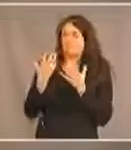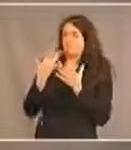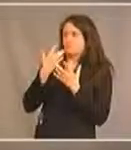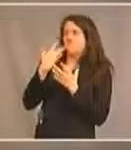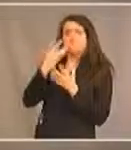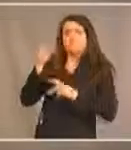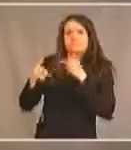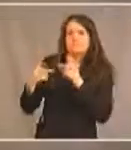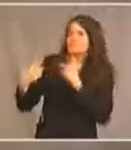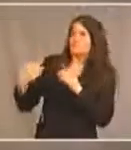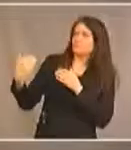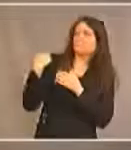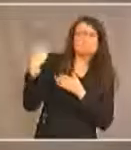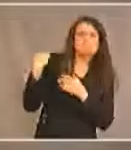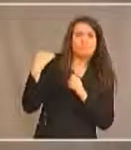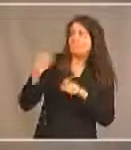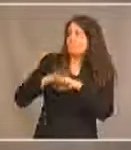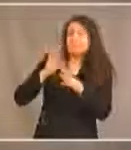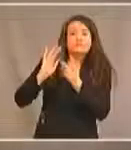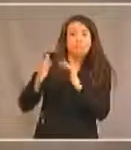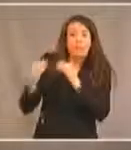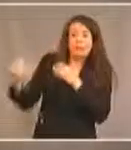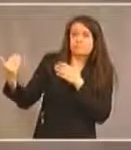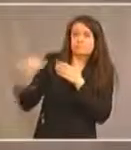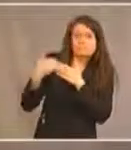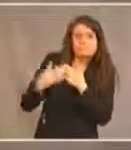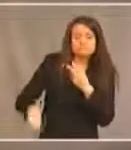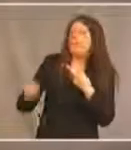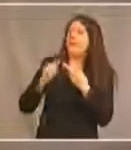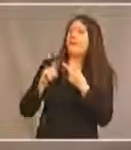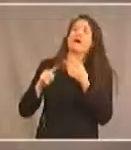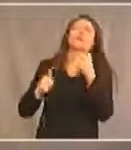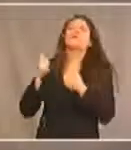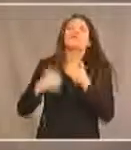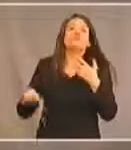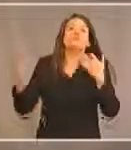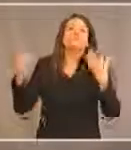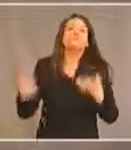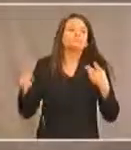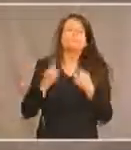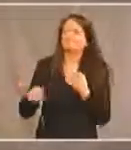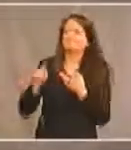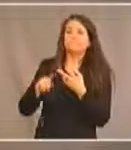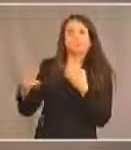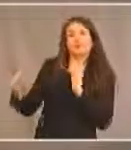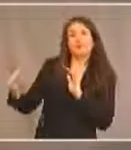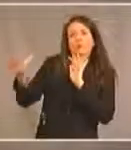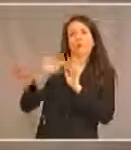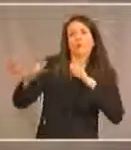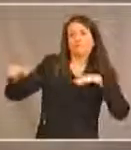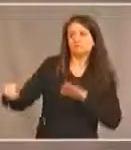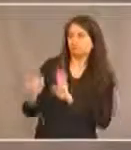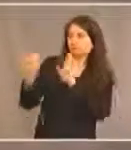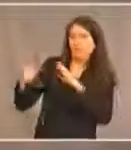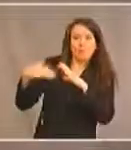'adresseront à nous que ce soit par le site web ou soit en nous contactant directement.